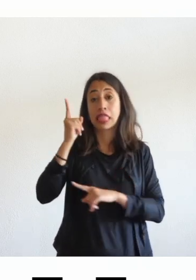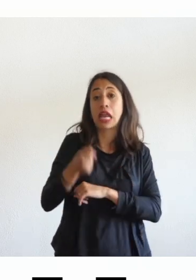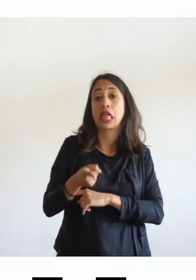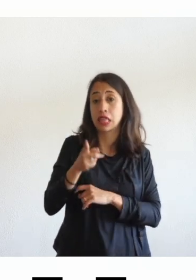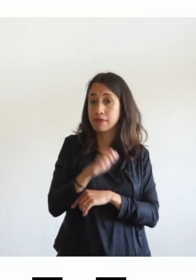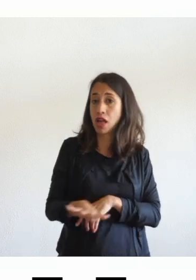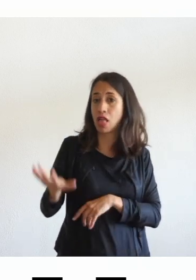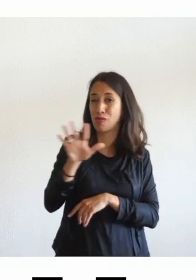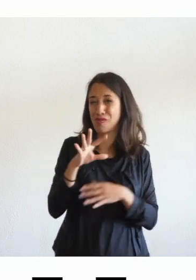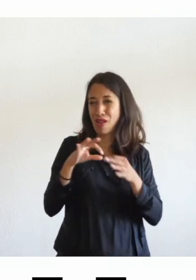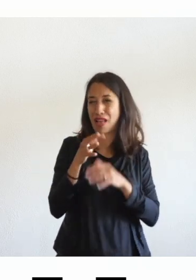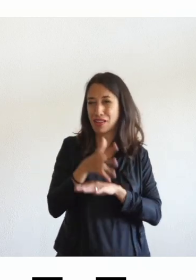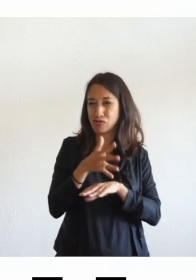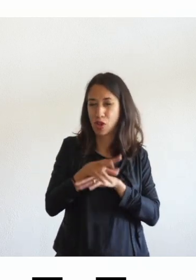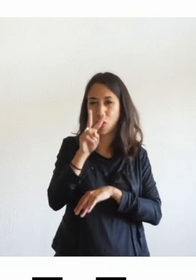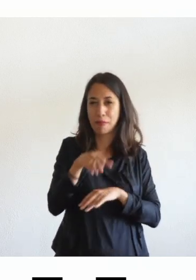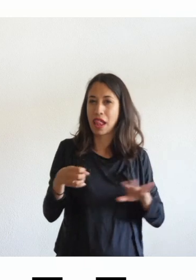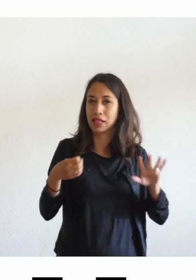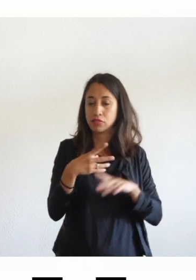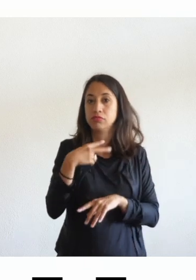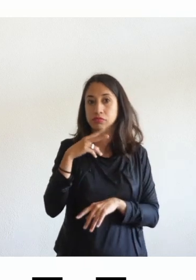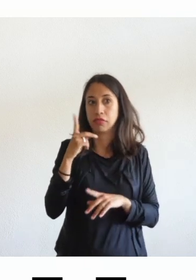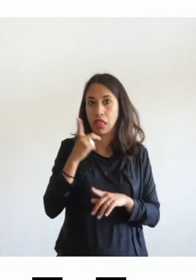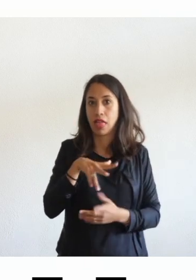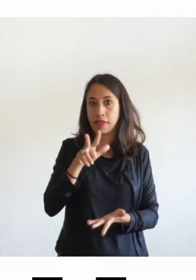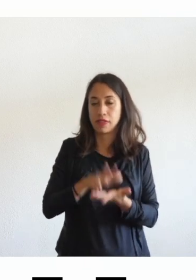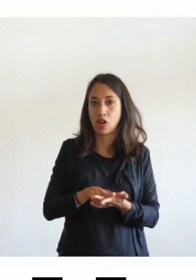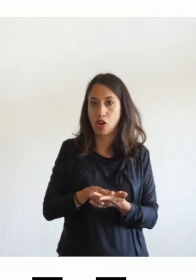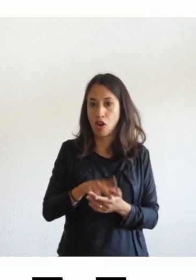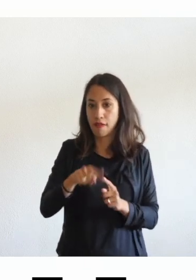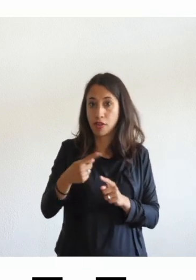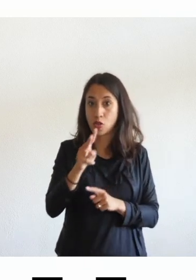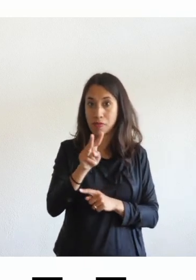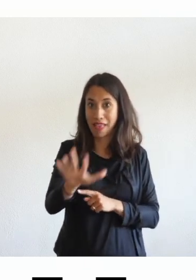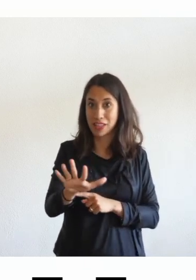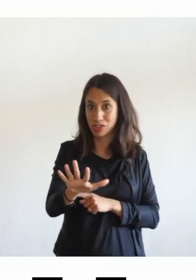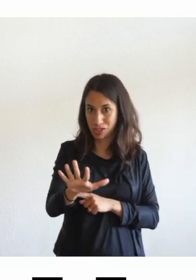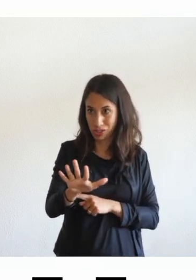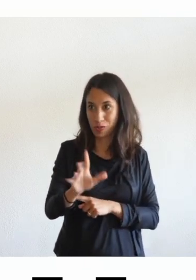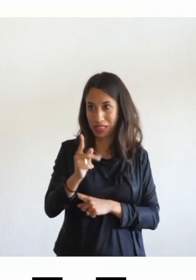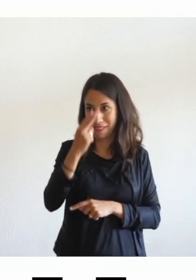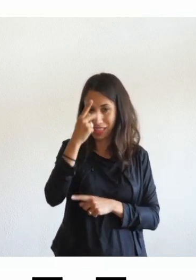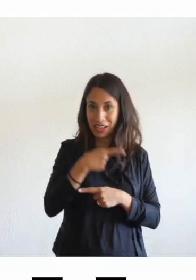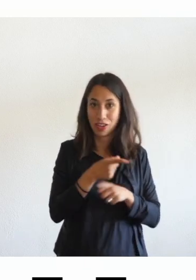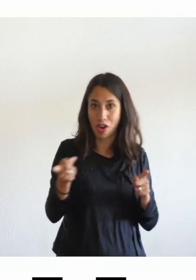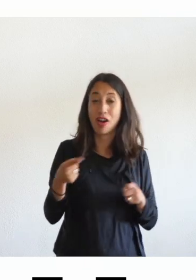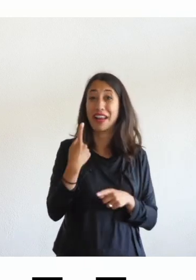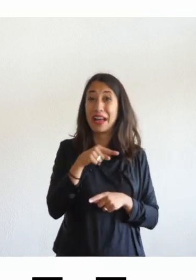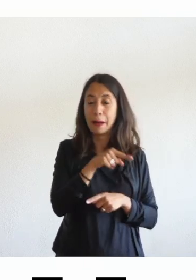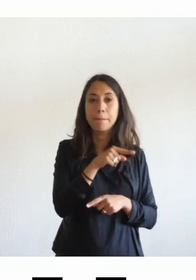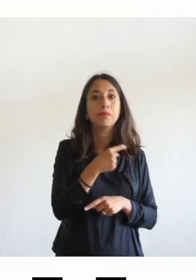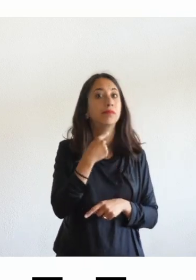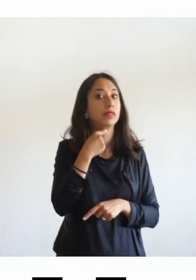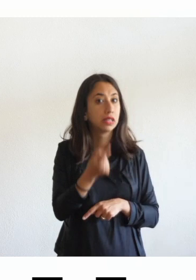'accessibilità la 882 del 2019 che entrerà in vigore ricordiamo nel 2025 contempla fra i prodotti e